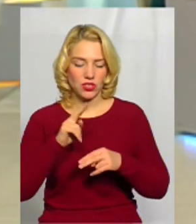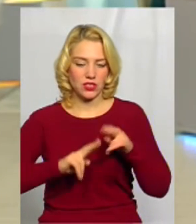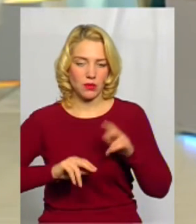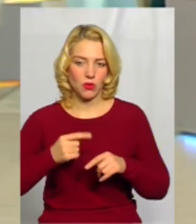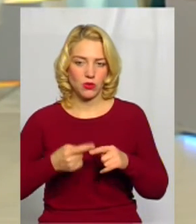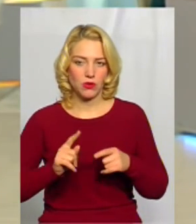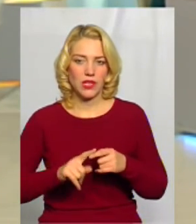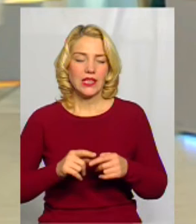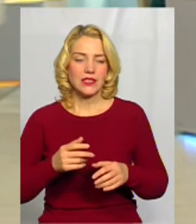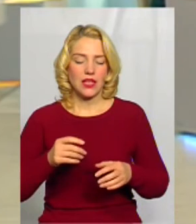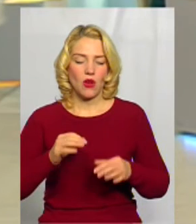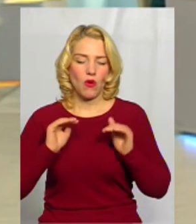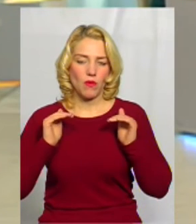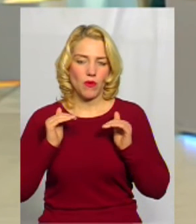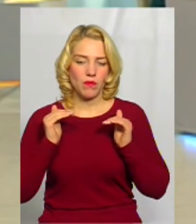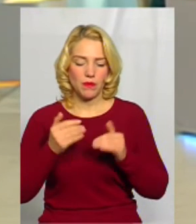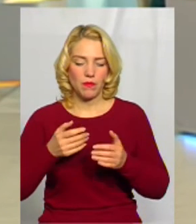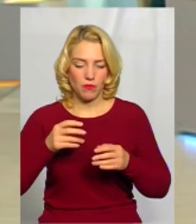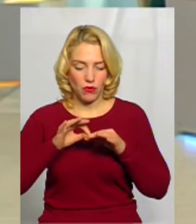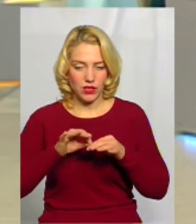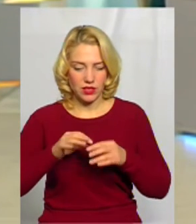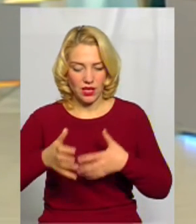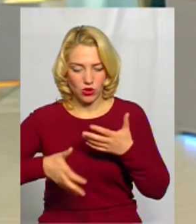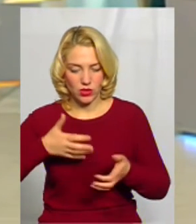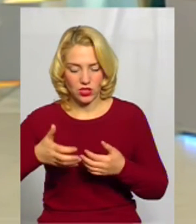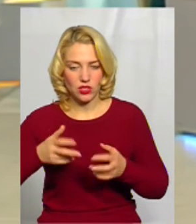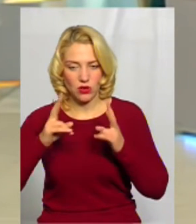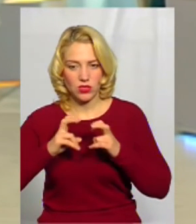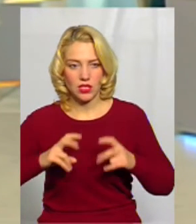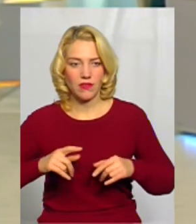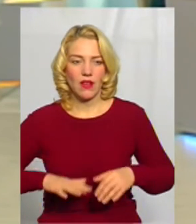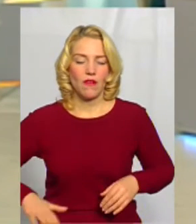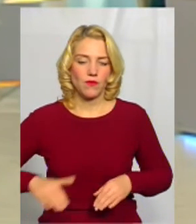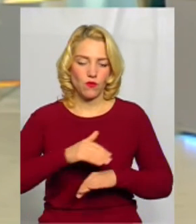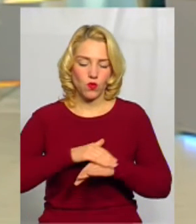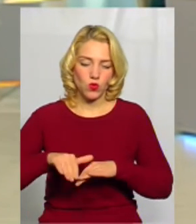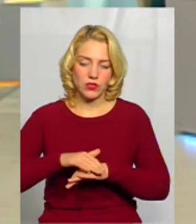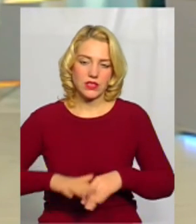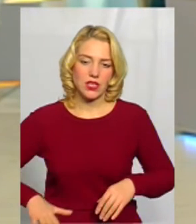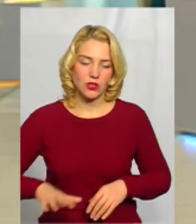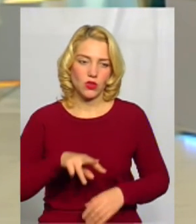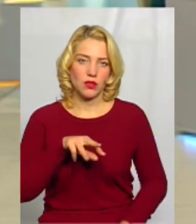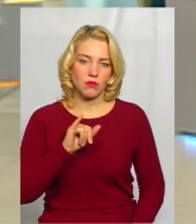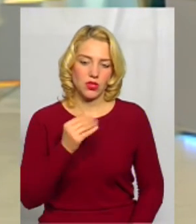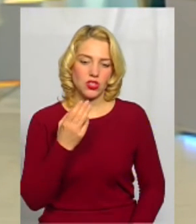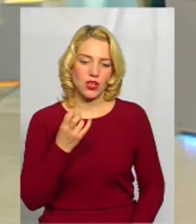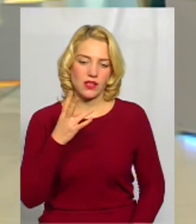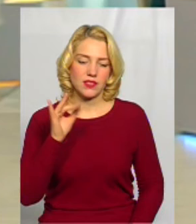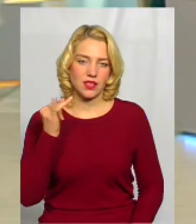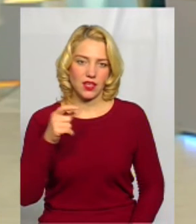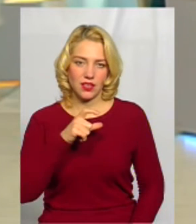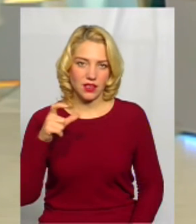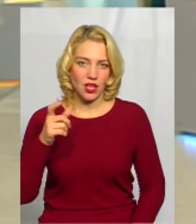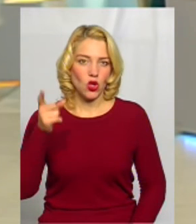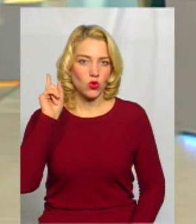це проведення археологічних досліджень, це створення цілих заповідних вулиць, територій міщанських тодішніх.